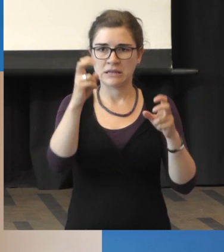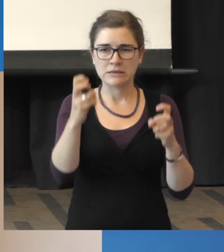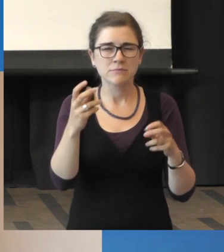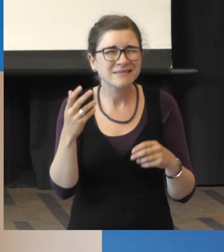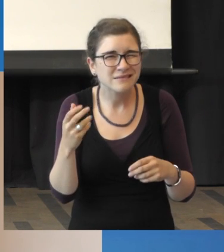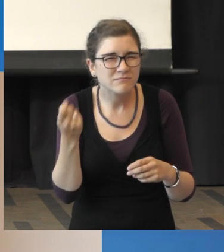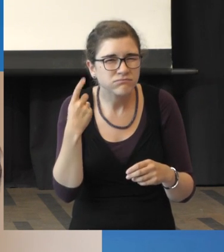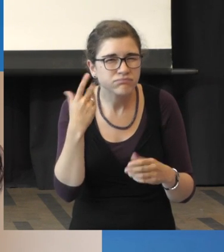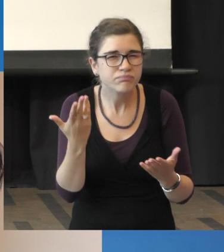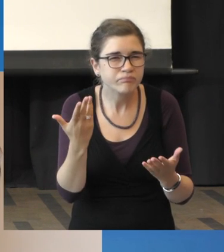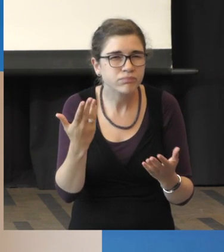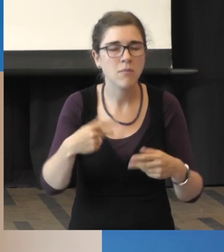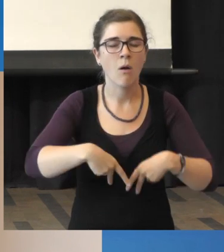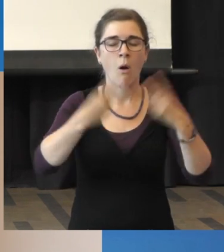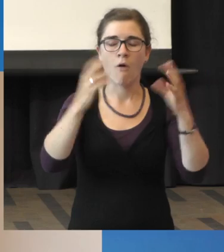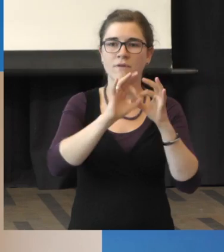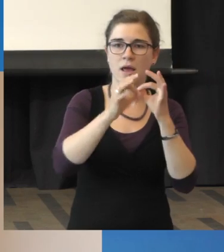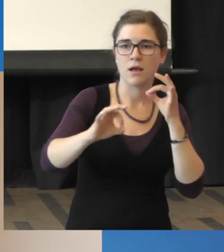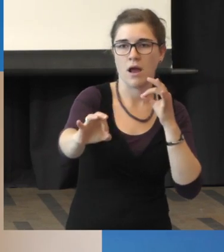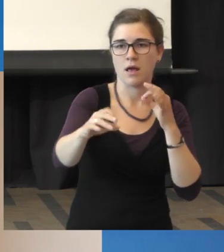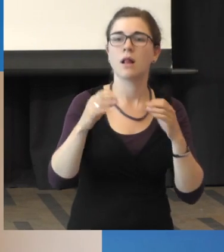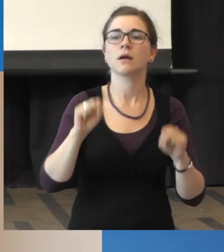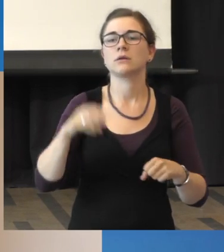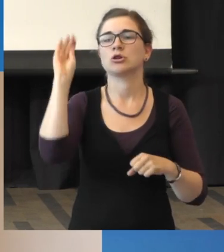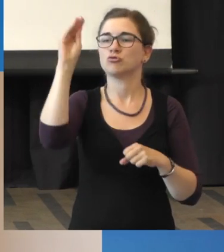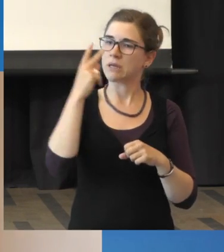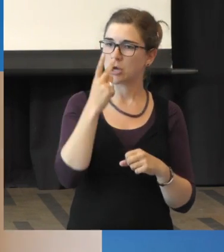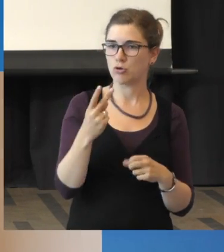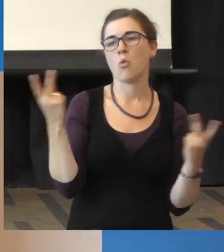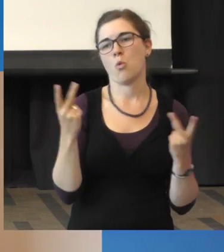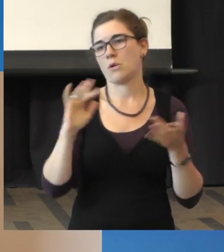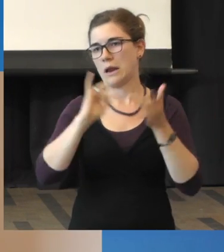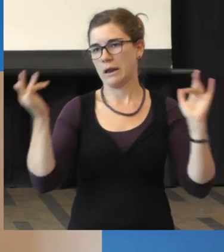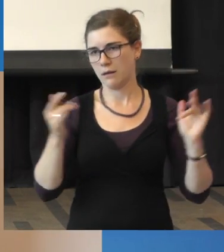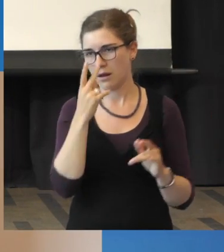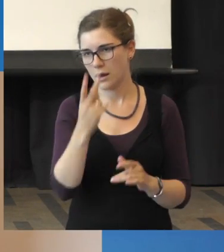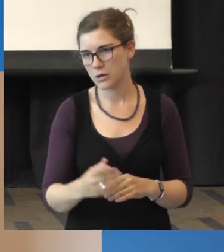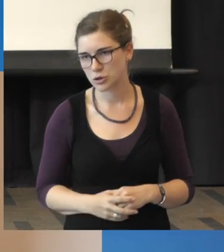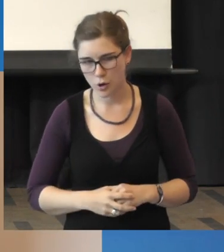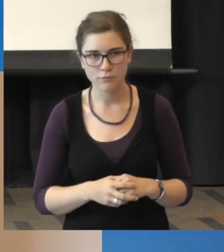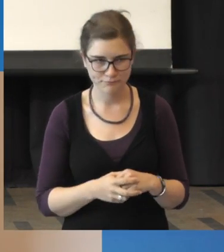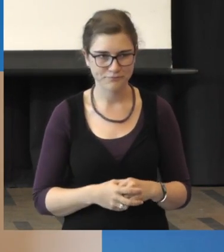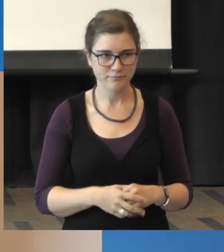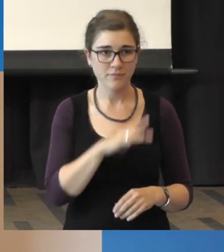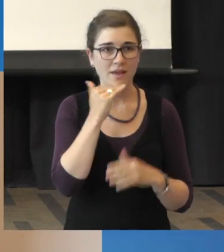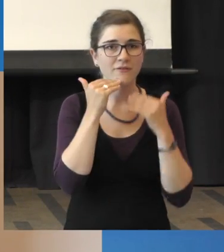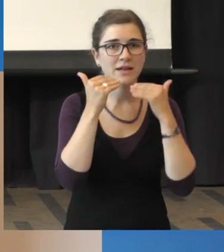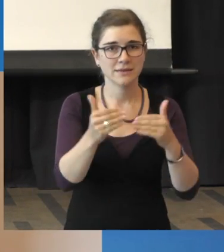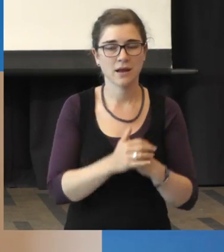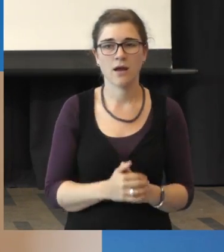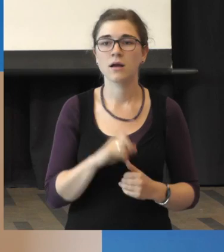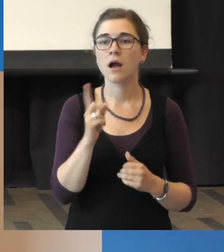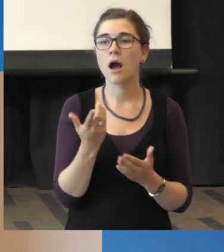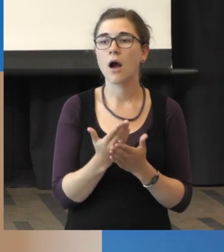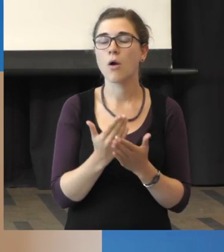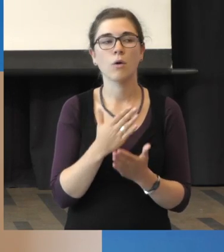im offenen Kanal oder auch im Internet, diese Veranstaltung noch einmal nachvollziehen können. Vielen Dank zum Schluss noch